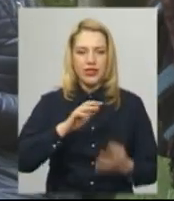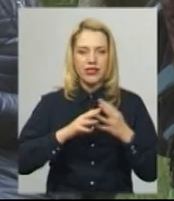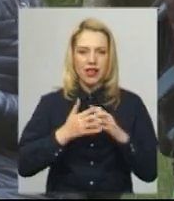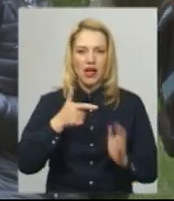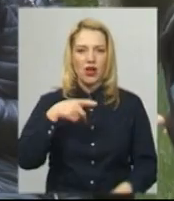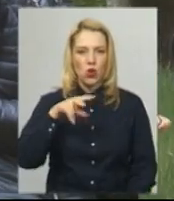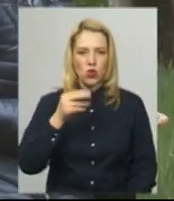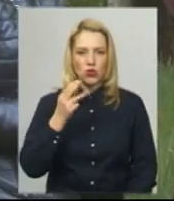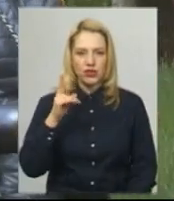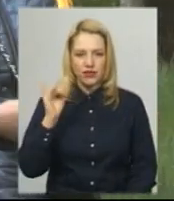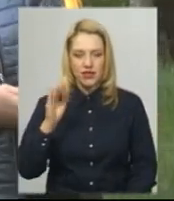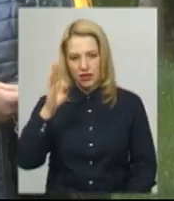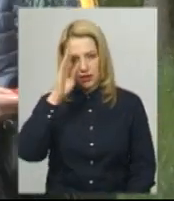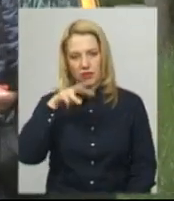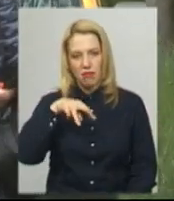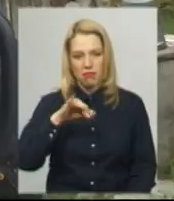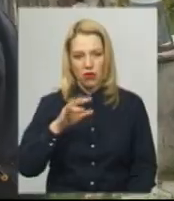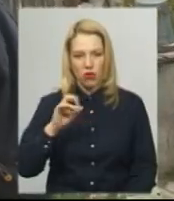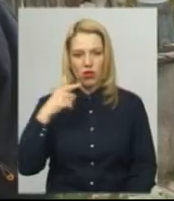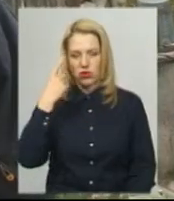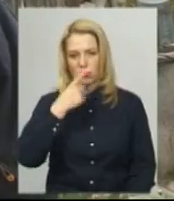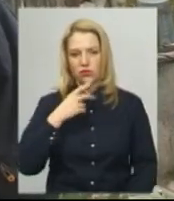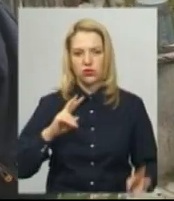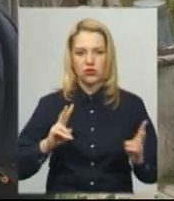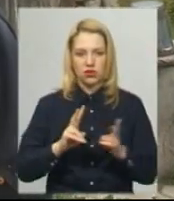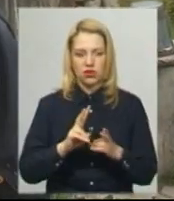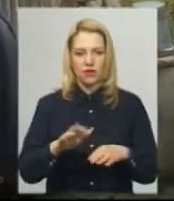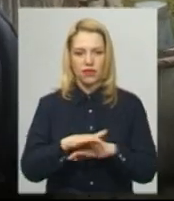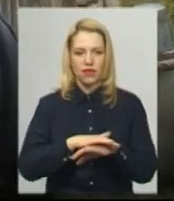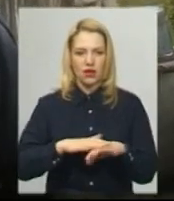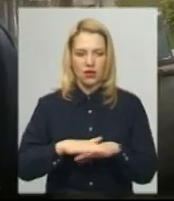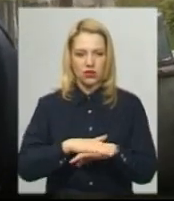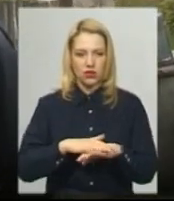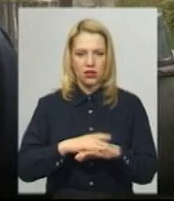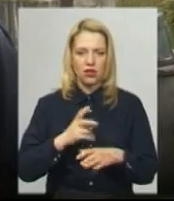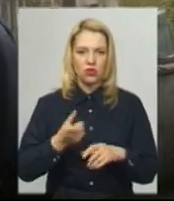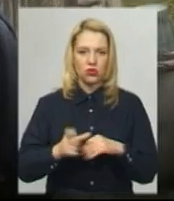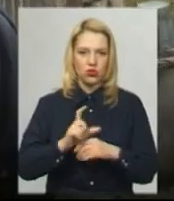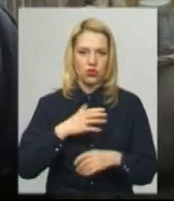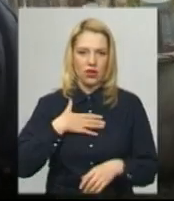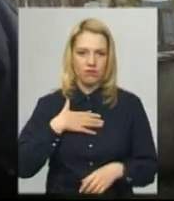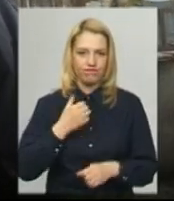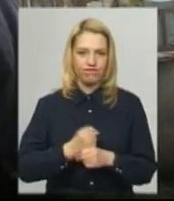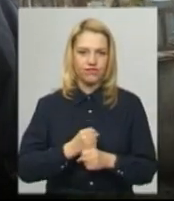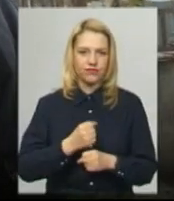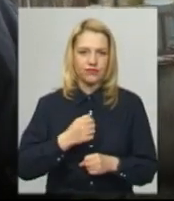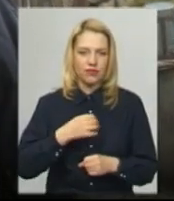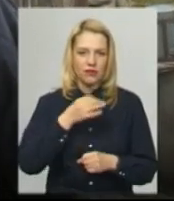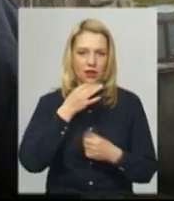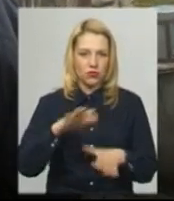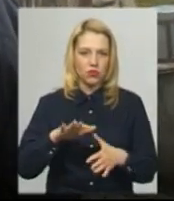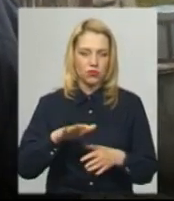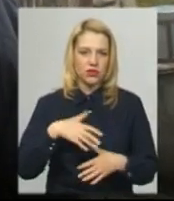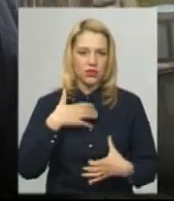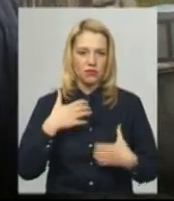Микола Гранчак зустрій нових жителів села особисто. Народ дуже стурбований, дуже переживає. І це ще не кінець.